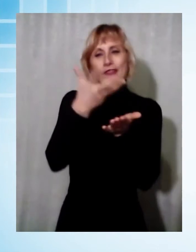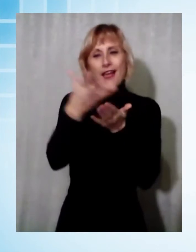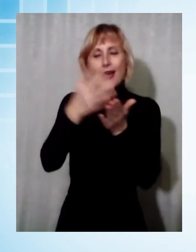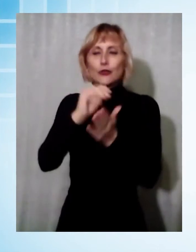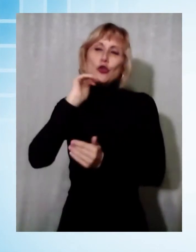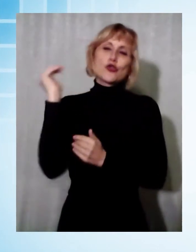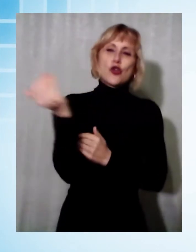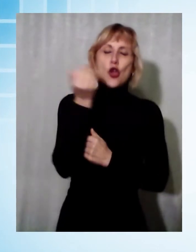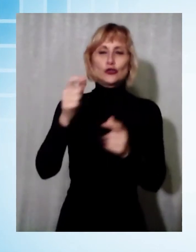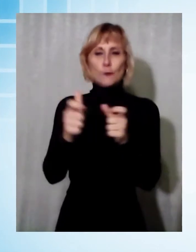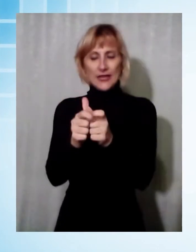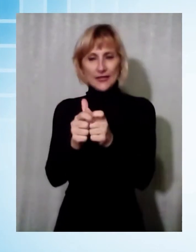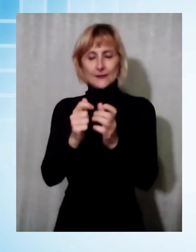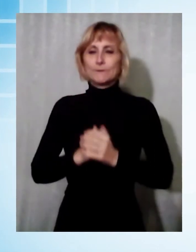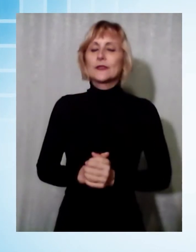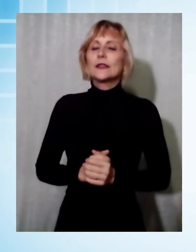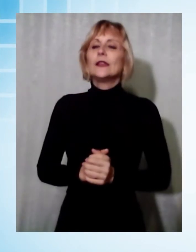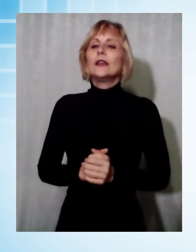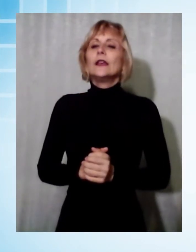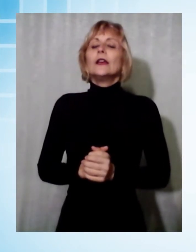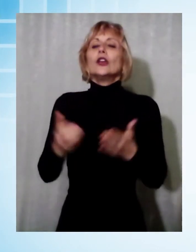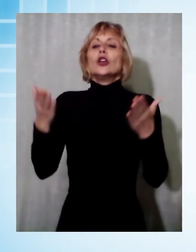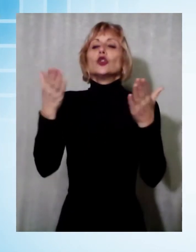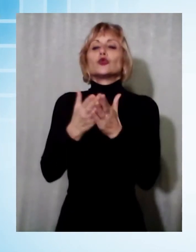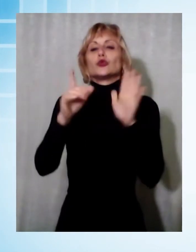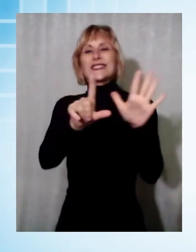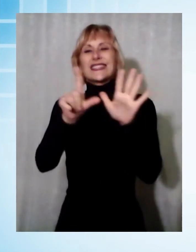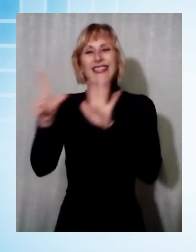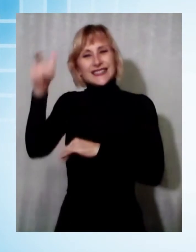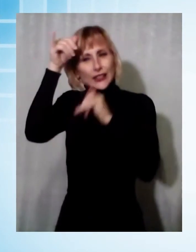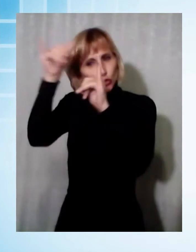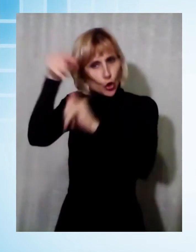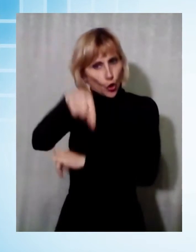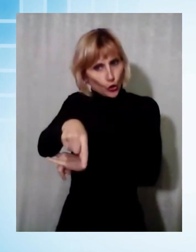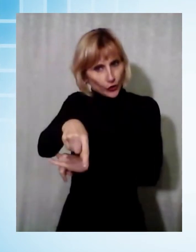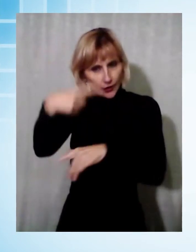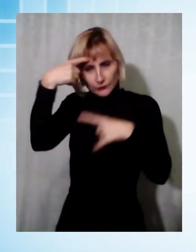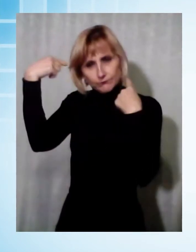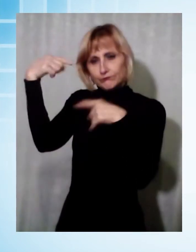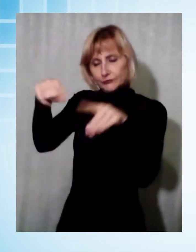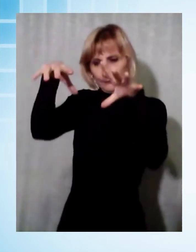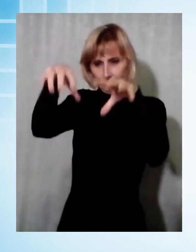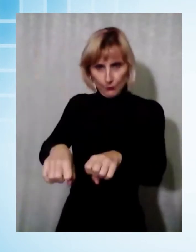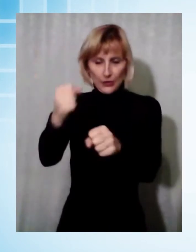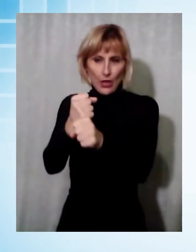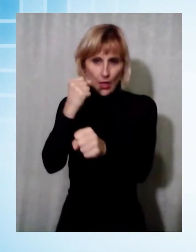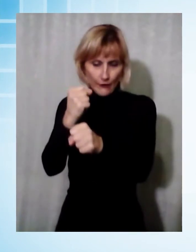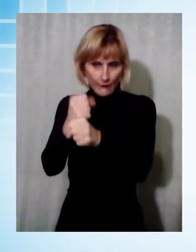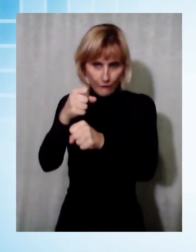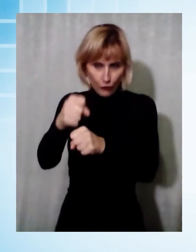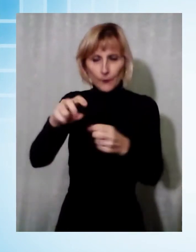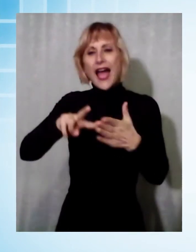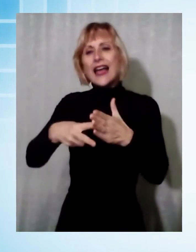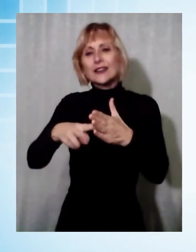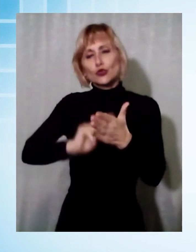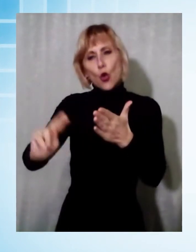realizzare il progetto sarà lo studio 77 di Torino, leader in Italia nel campo della progettazione e dell'architettura scolastica,